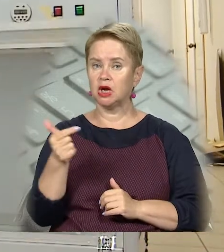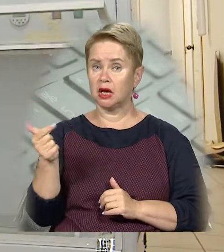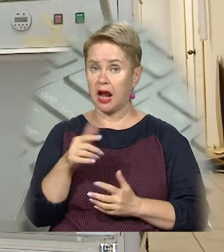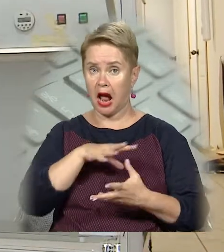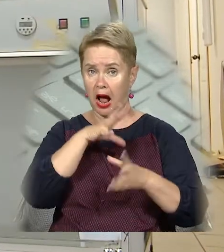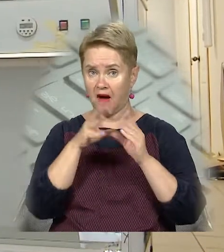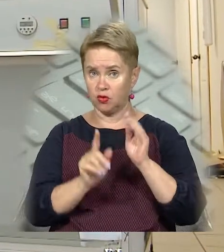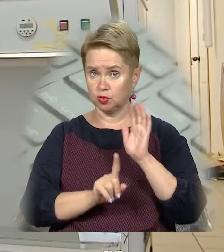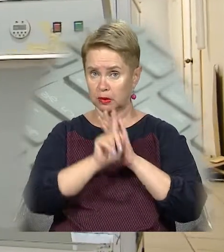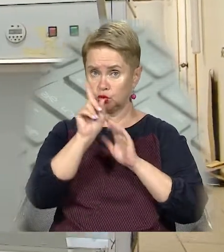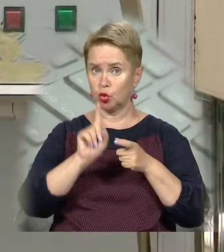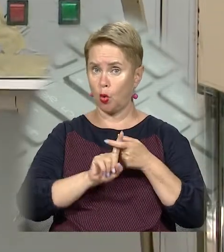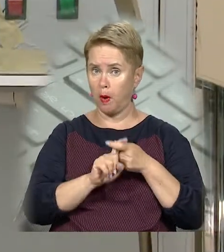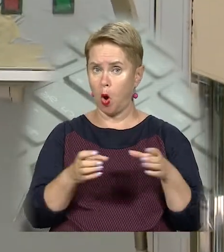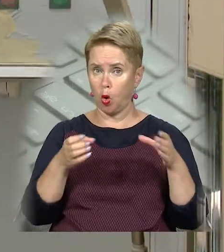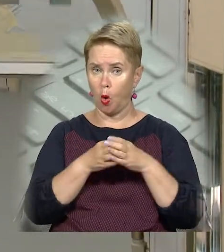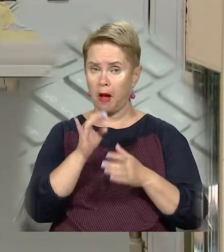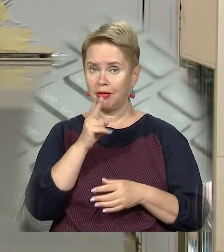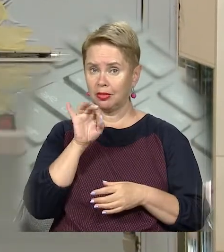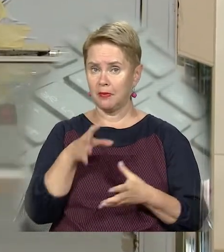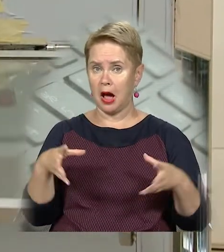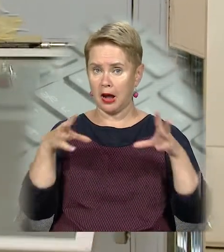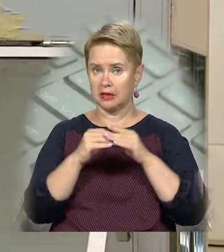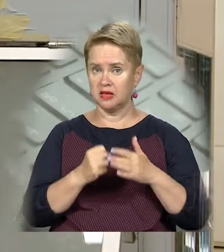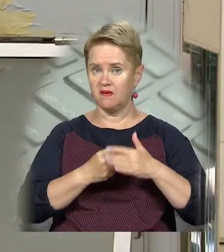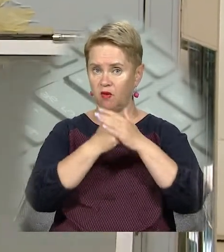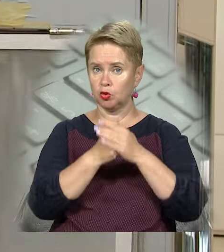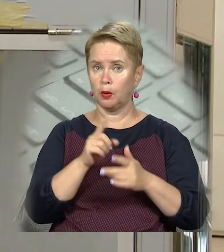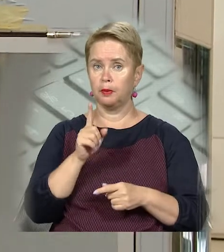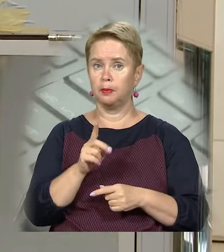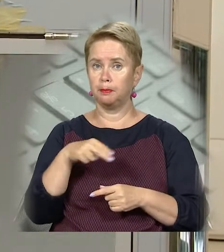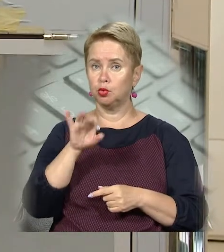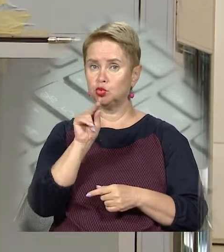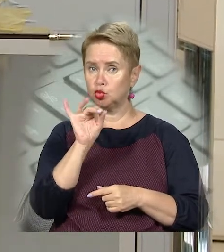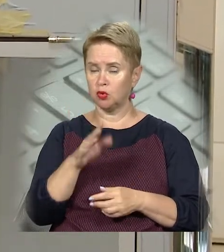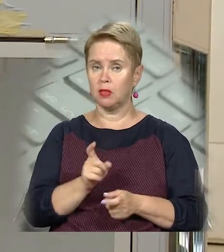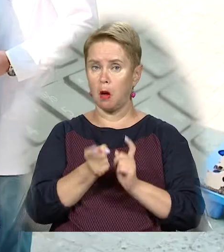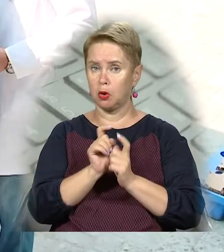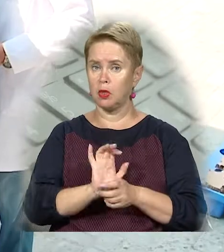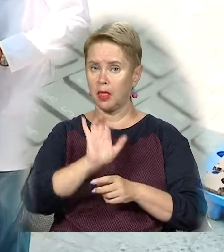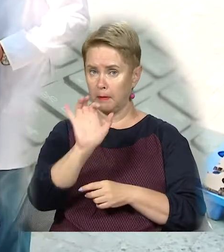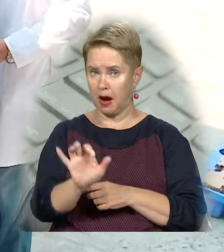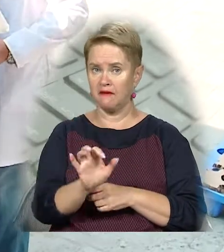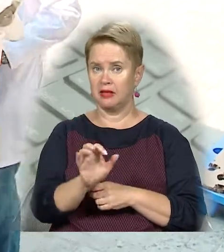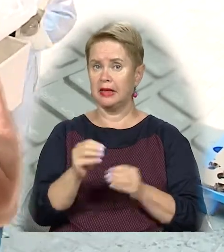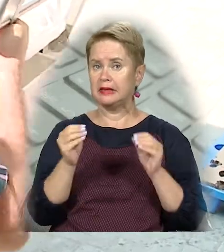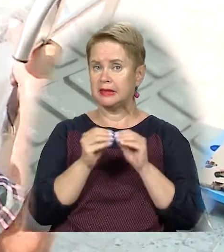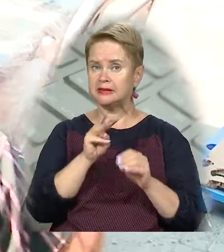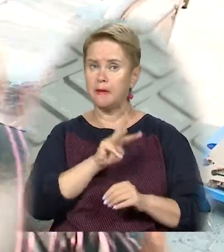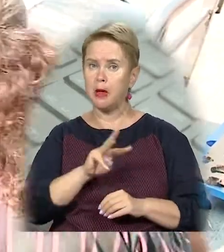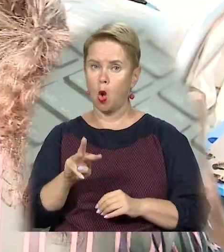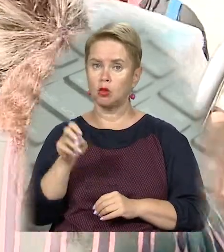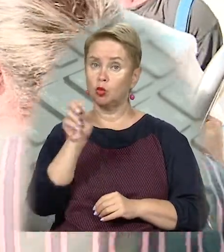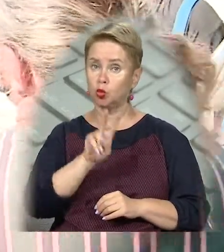гривень, а всього з початку пандемії. Компанія «Інтерпайп» разом з фондом родини Пінчуків направила на боротьбу з коронавірусом понад 10